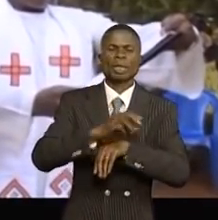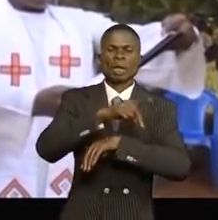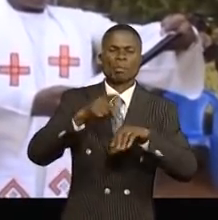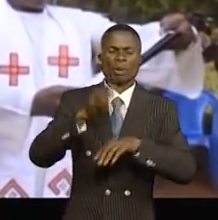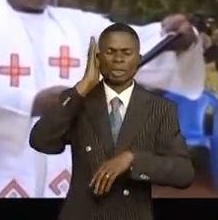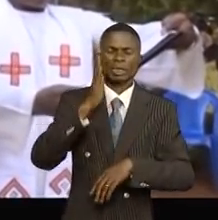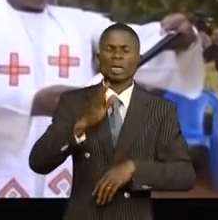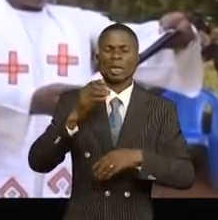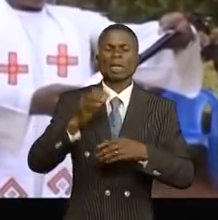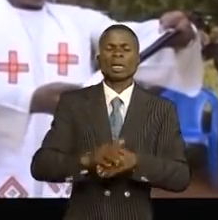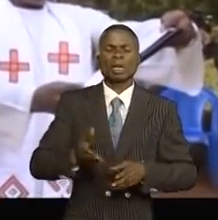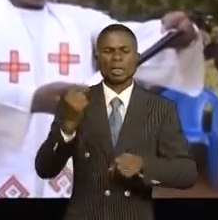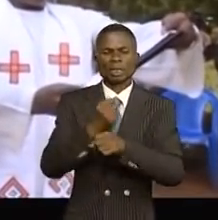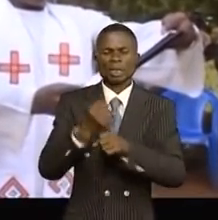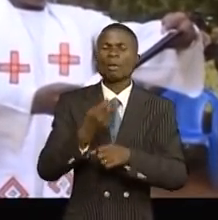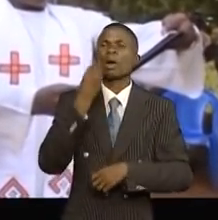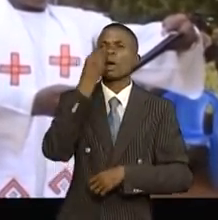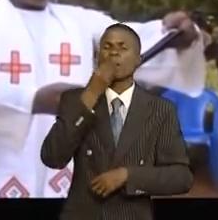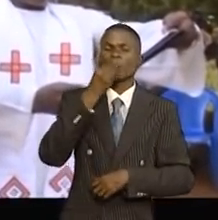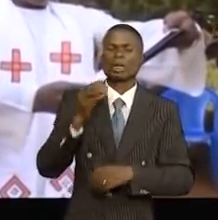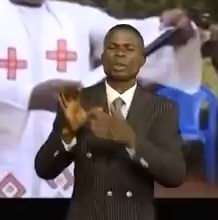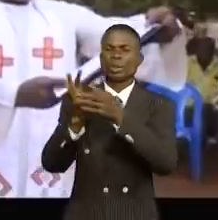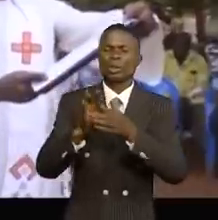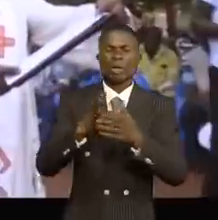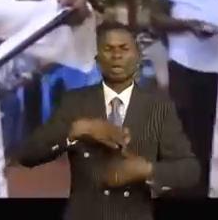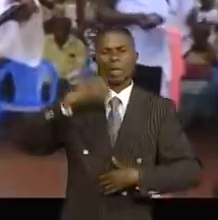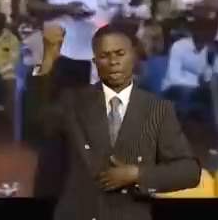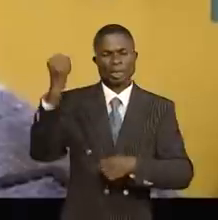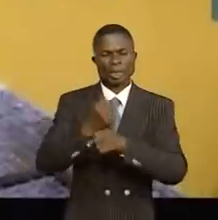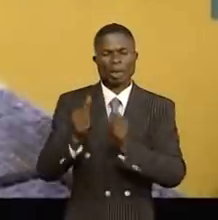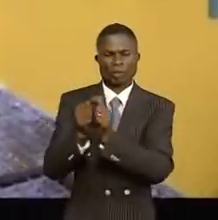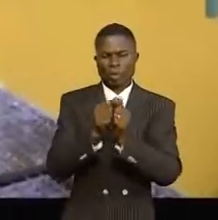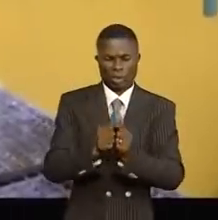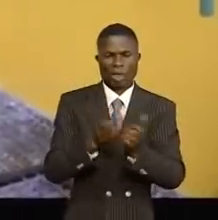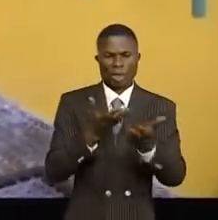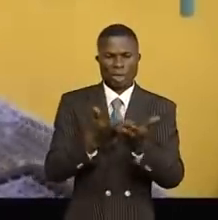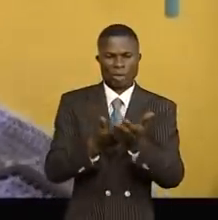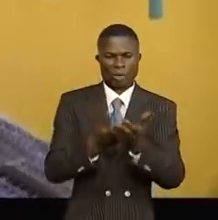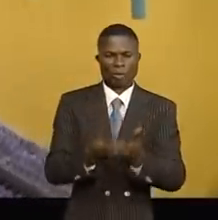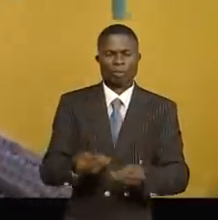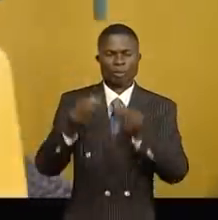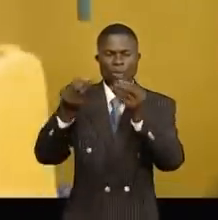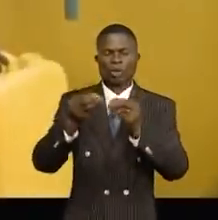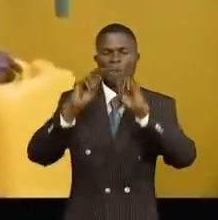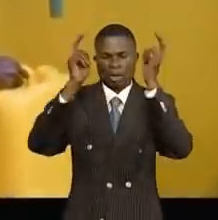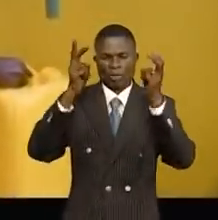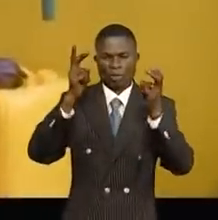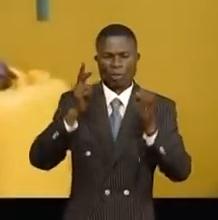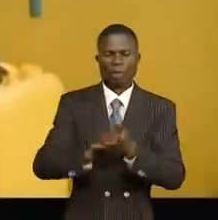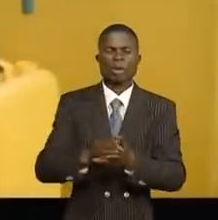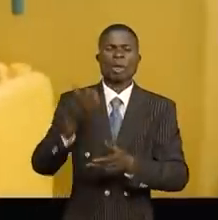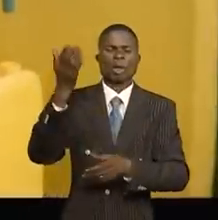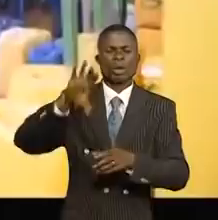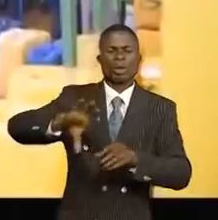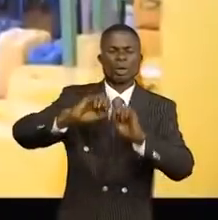a placé son apostolat sous le slogan « Dans l'unité, prions et travaillons ». En effet, il vient de doter la ville de Guémena d'une borne fontaine